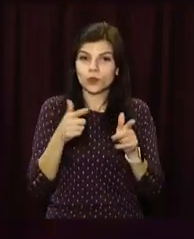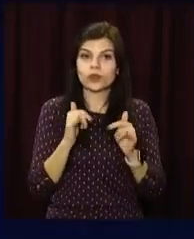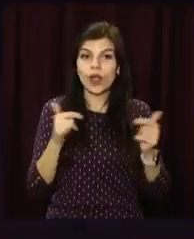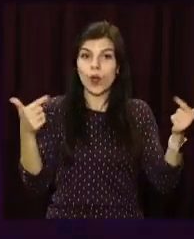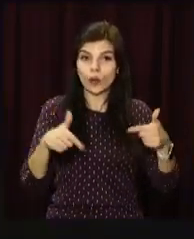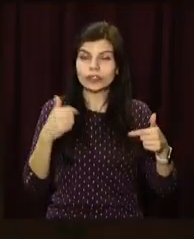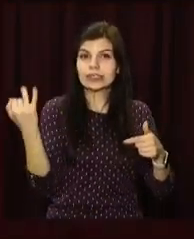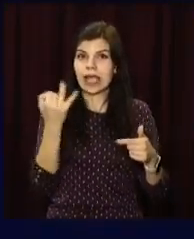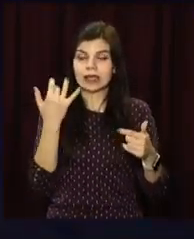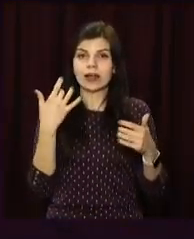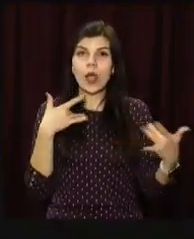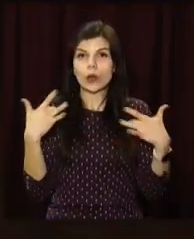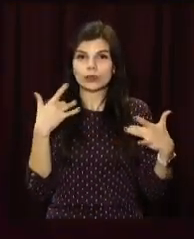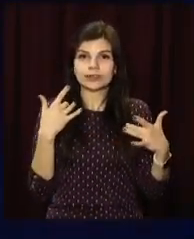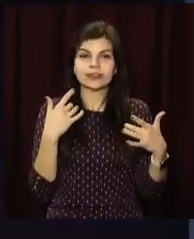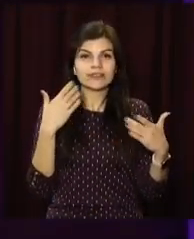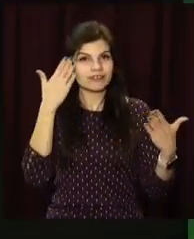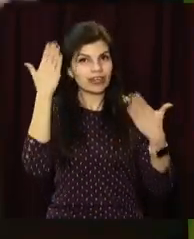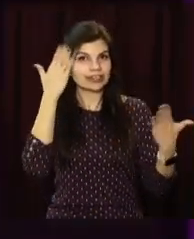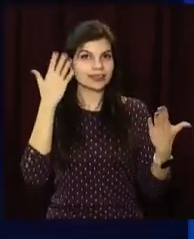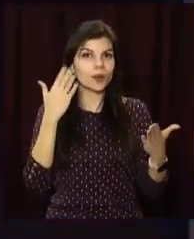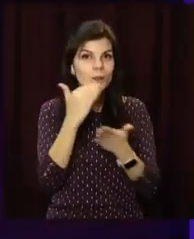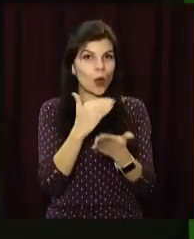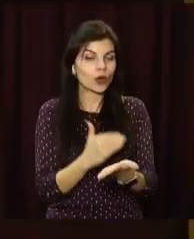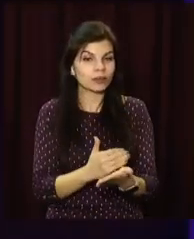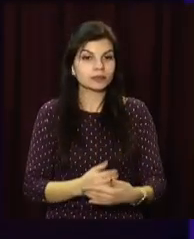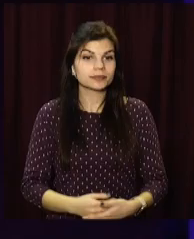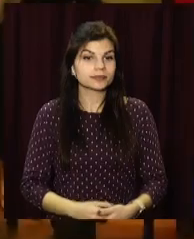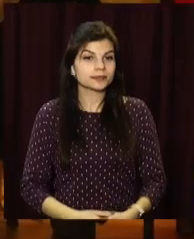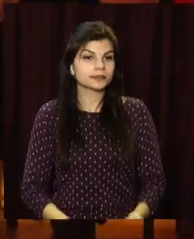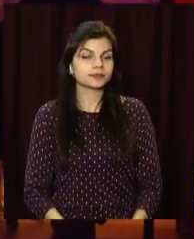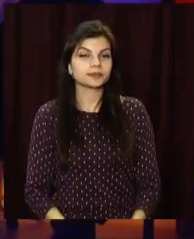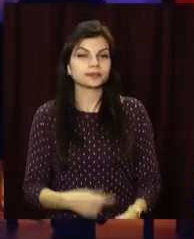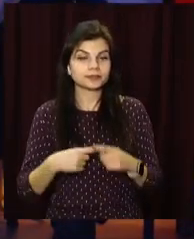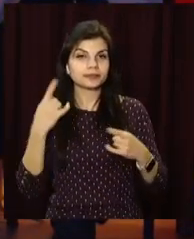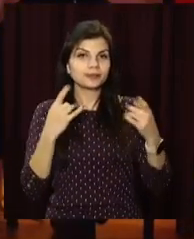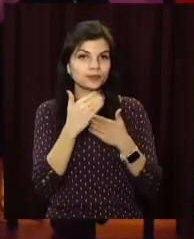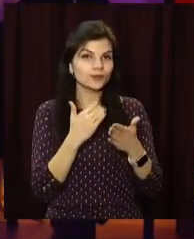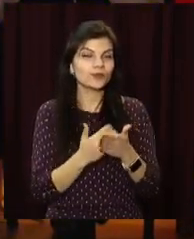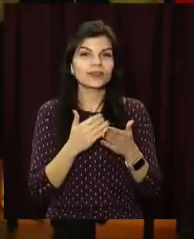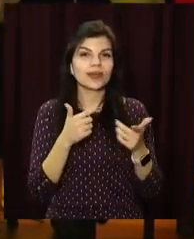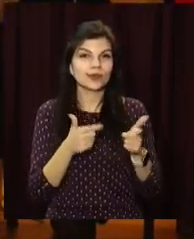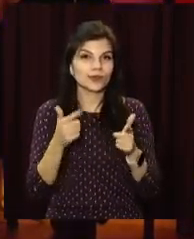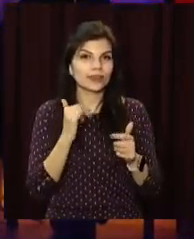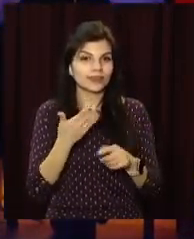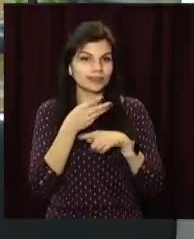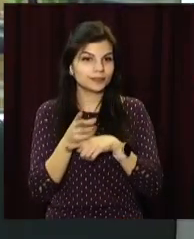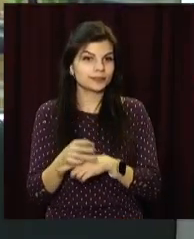для гостей цікаву концертну розважальну програму. В'ячеслав Куліш, Василь Самовар, ОПНЮЗ, телеканал «Відкритий».